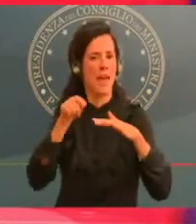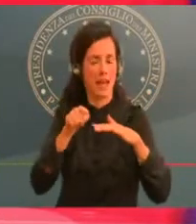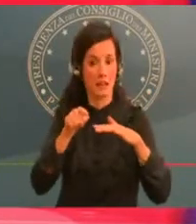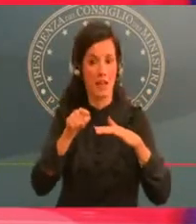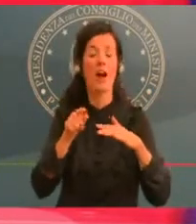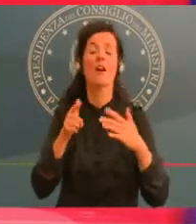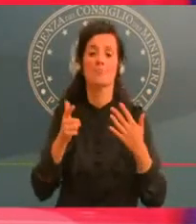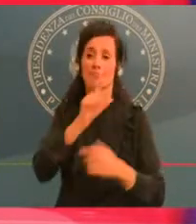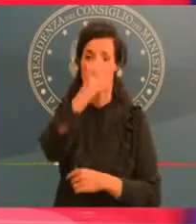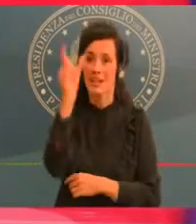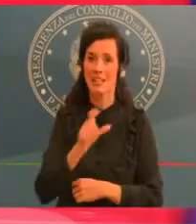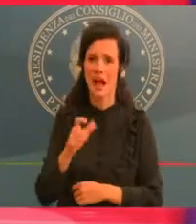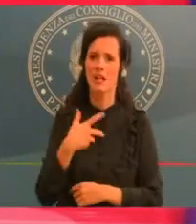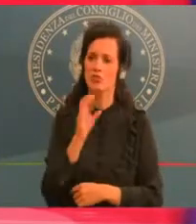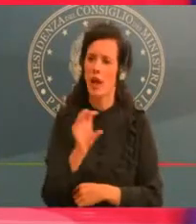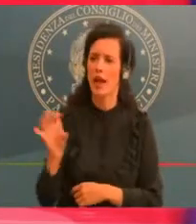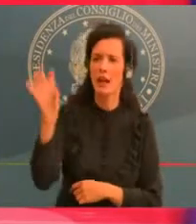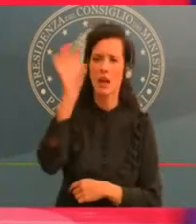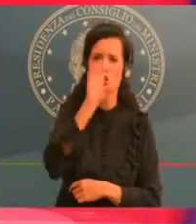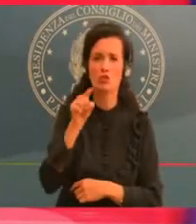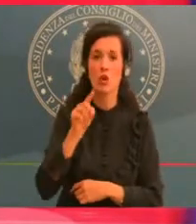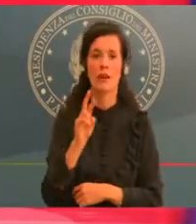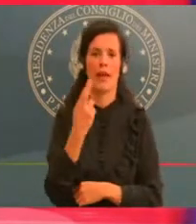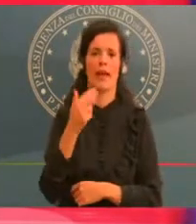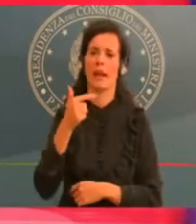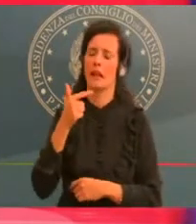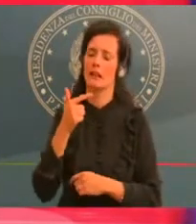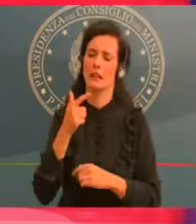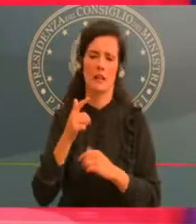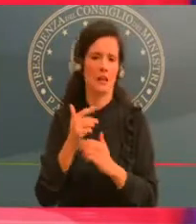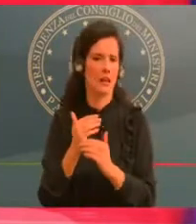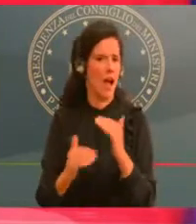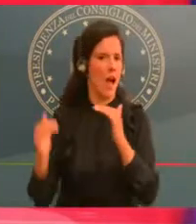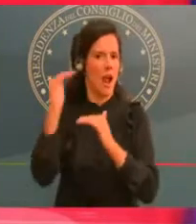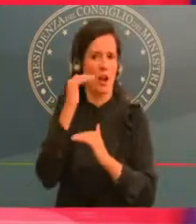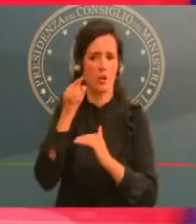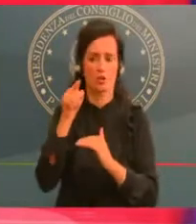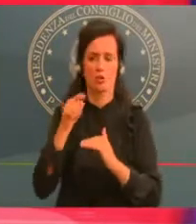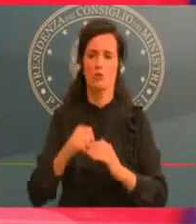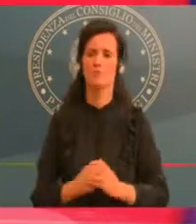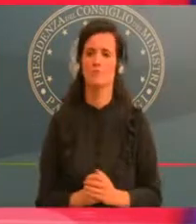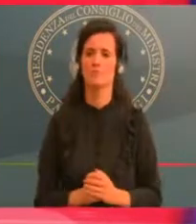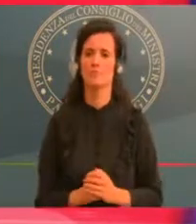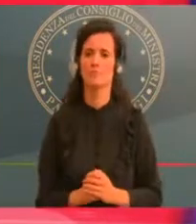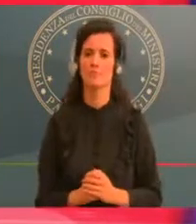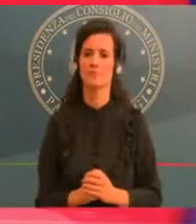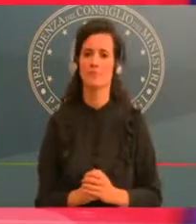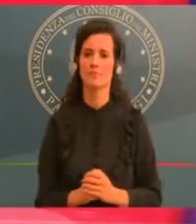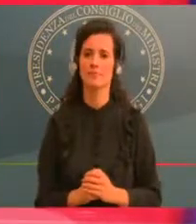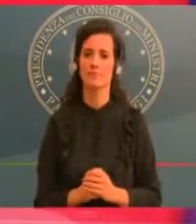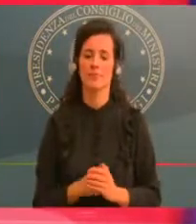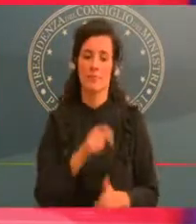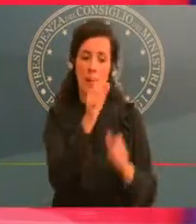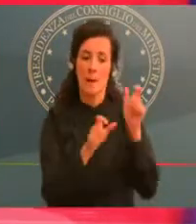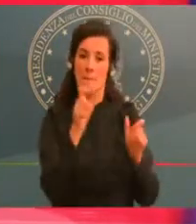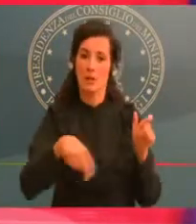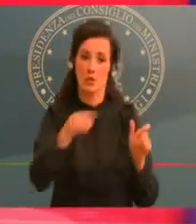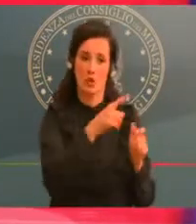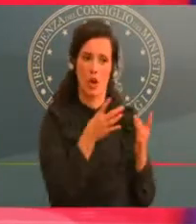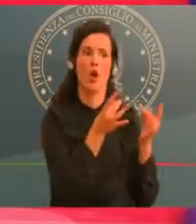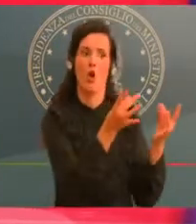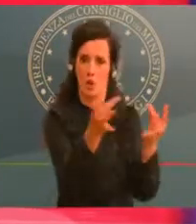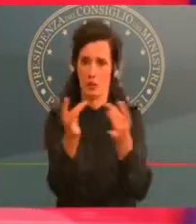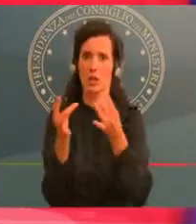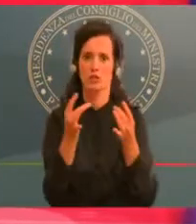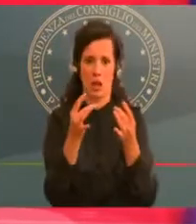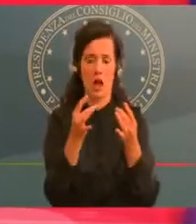contagiate, è vero, sale il numero degli asintomatici, diminuisce in percentuale il numero delle persone